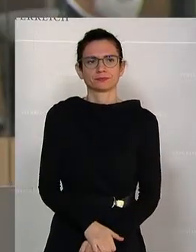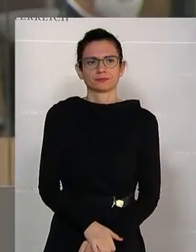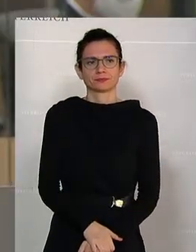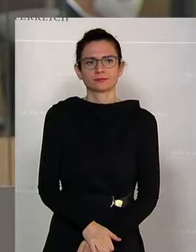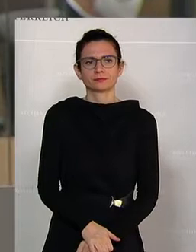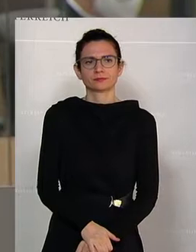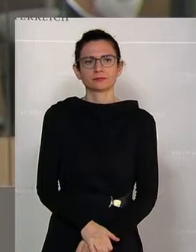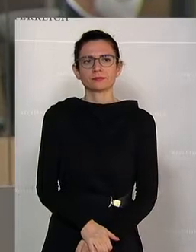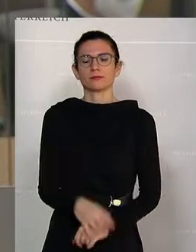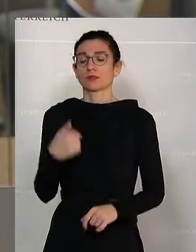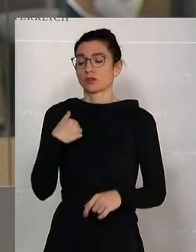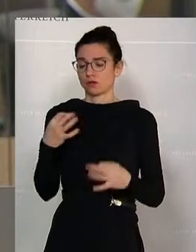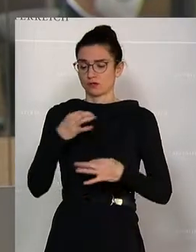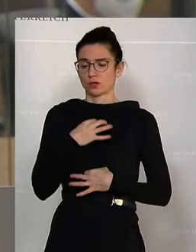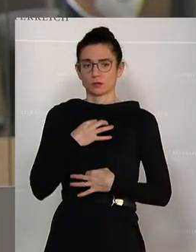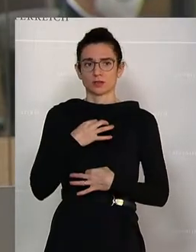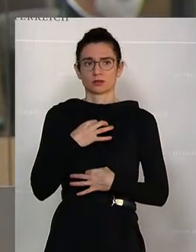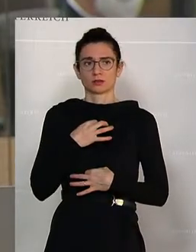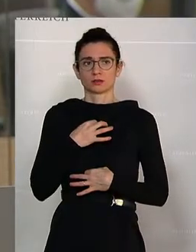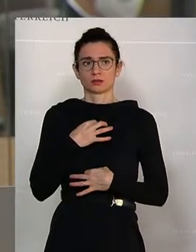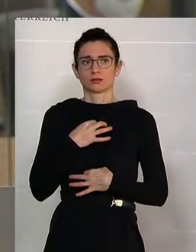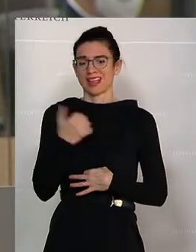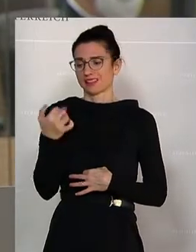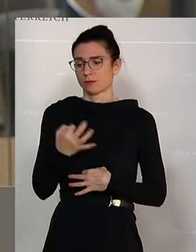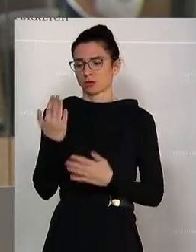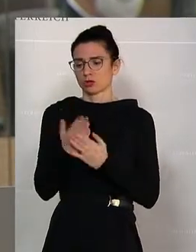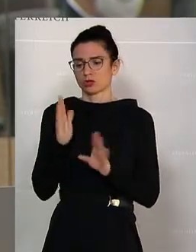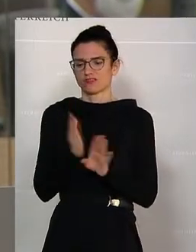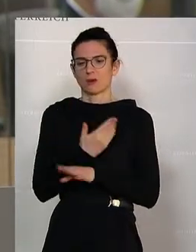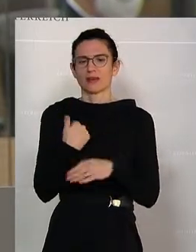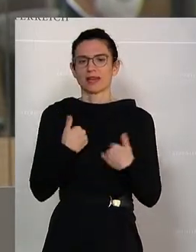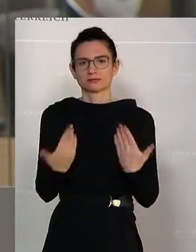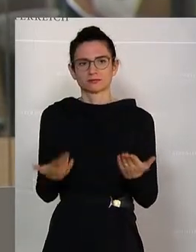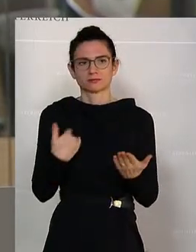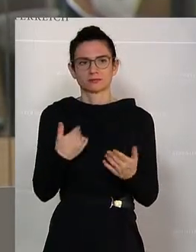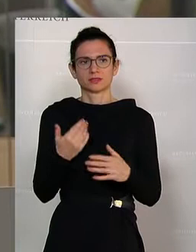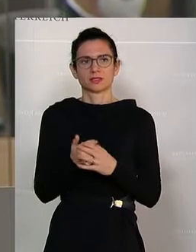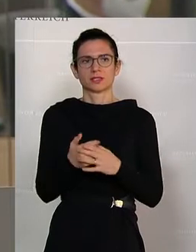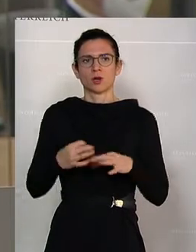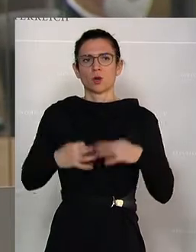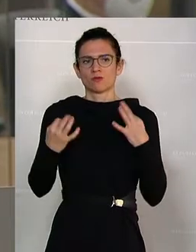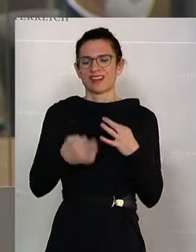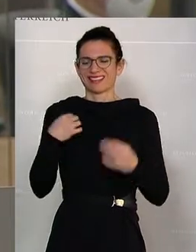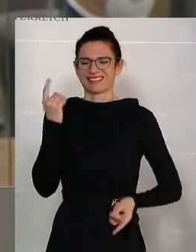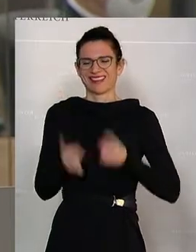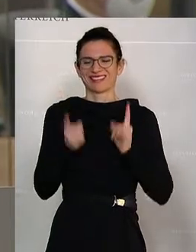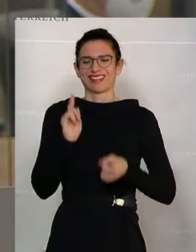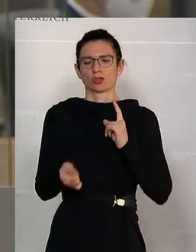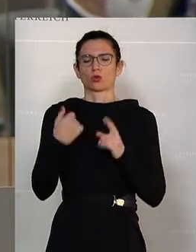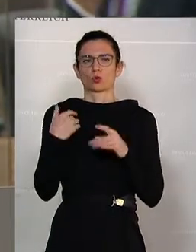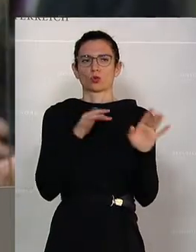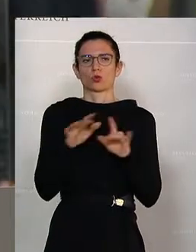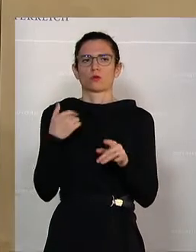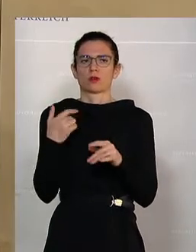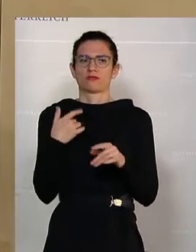Auch, und das ist mir abschließend... Sie sind schon drüber, über eine Minute 20 bitte, kommen Sie zu... ... den Opfern der Diktatur gerecht zu werden.